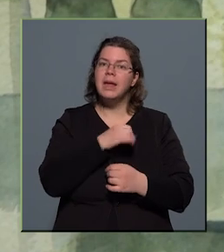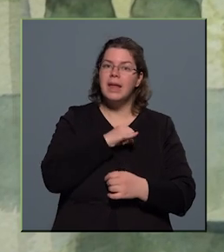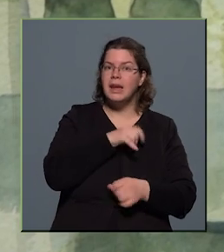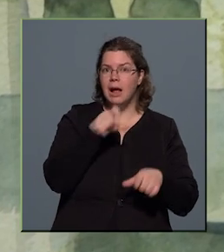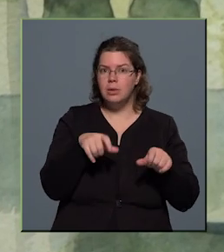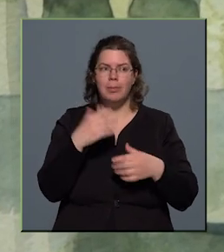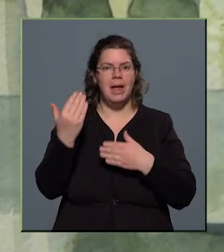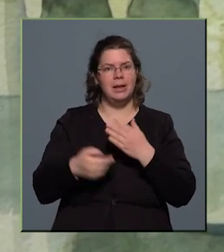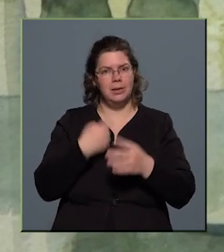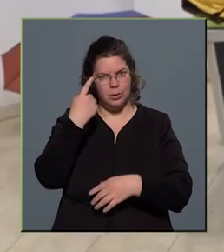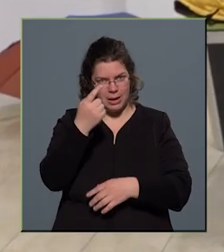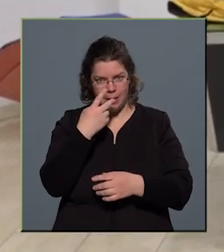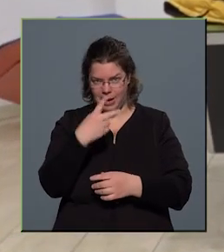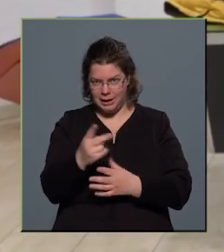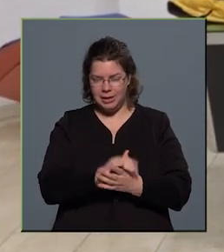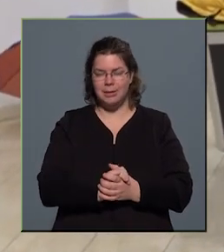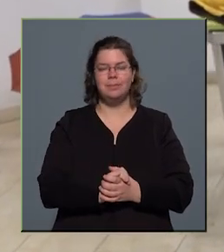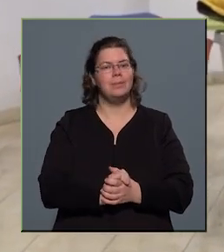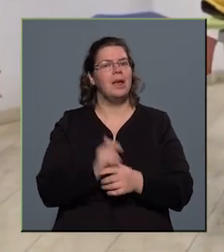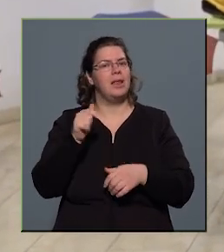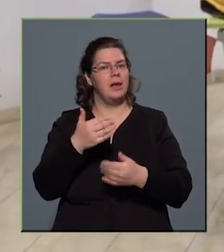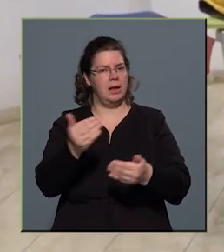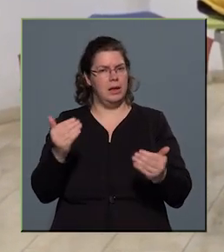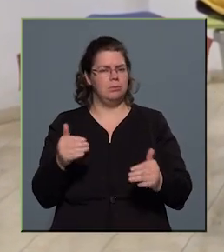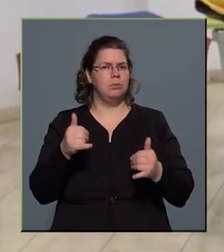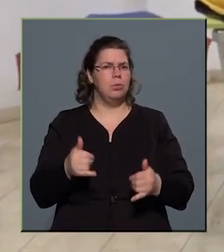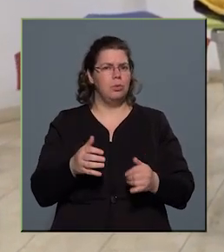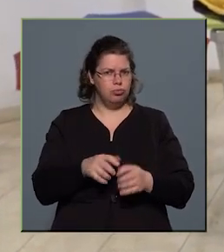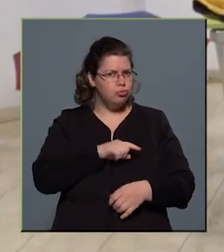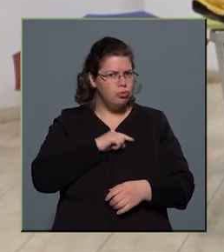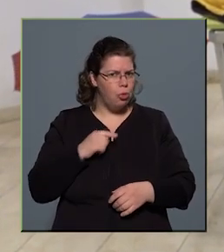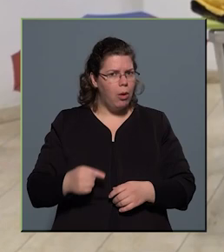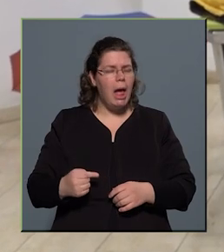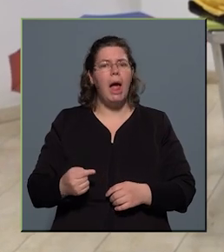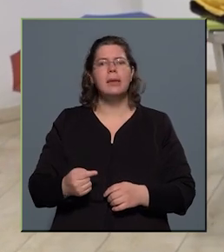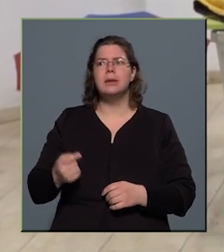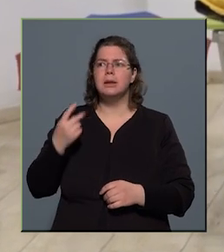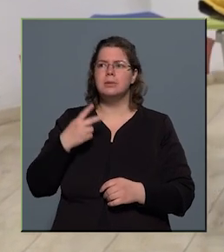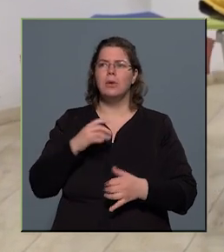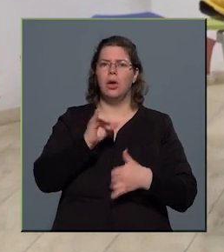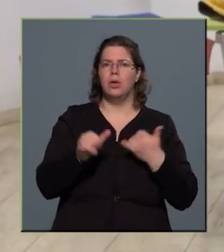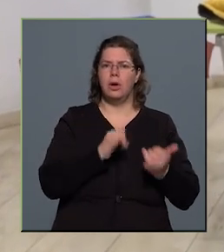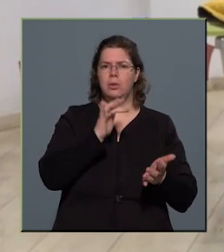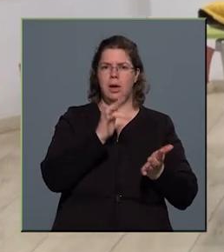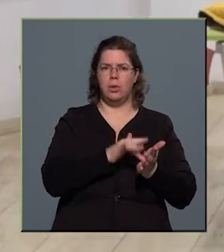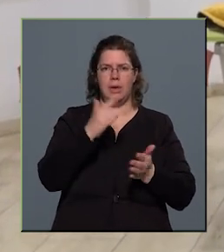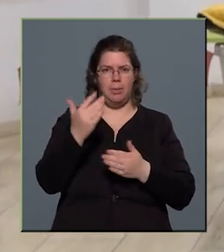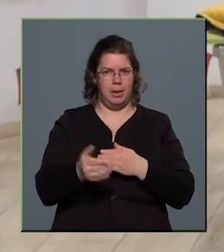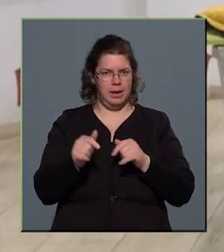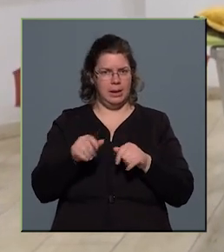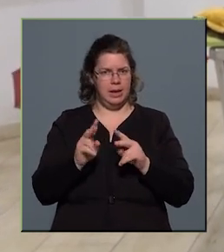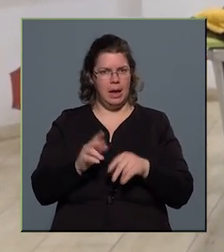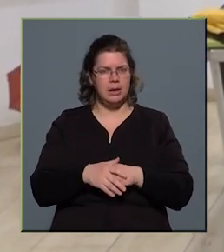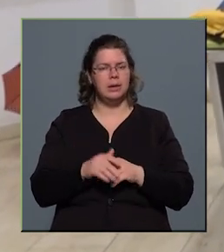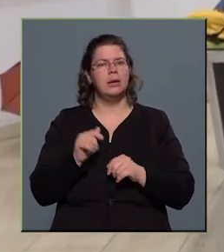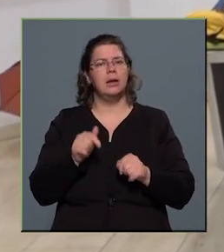tudják megtekinteni a képeket. Ez a kiállítás most viszonylag elég sokáig, mert január közepéig itt lehetnek, tehát